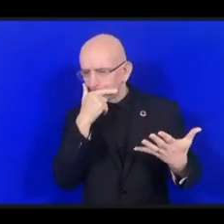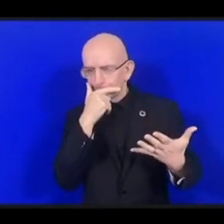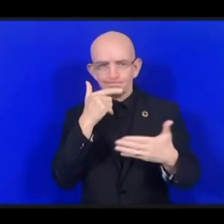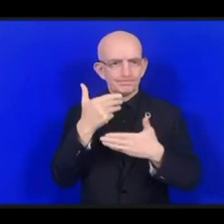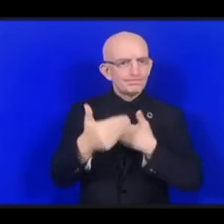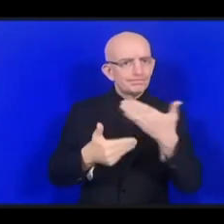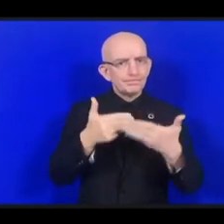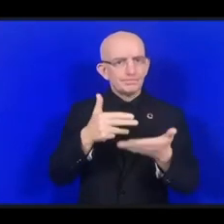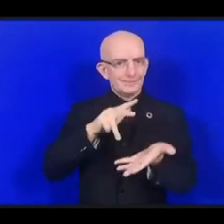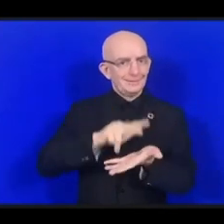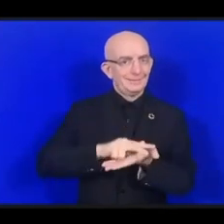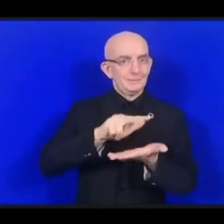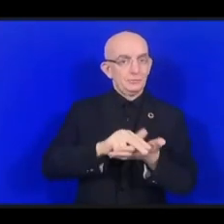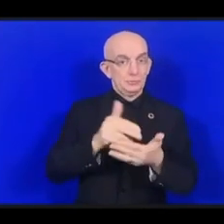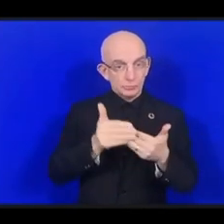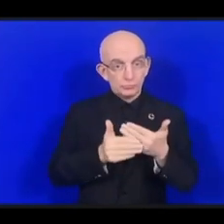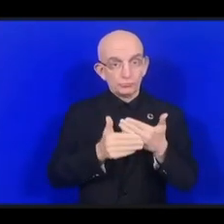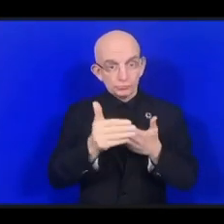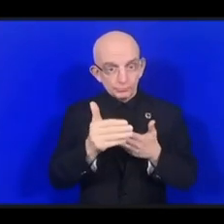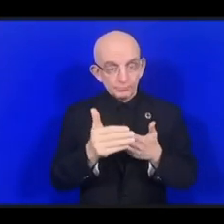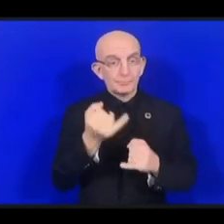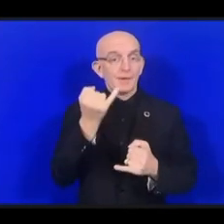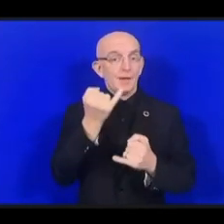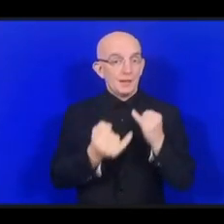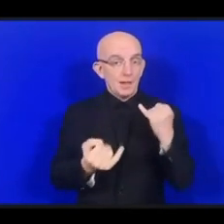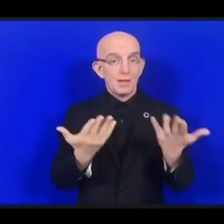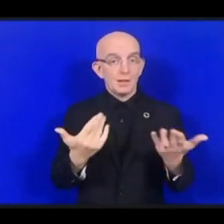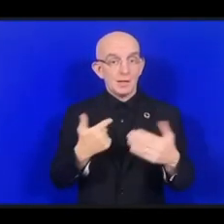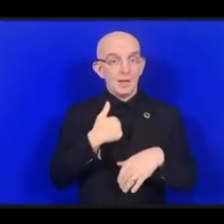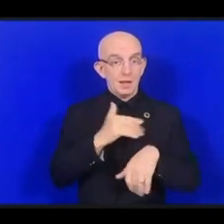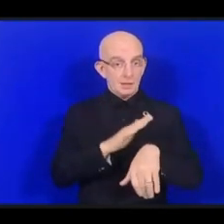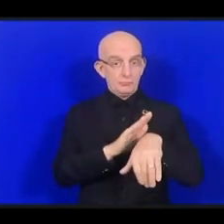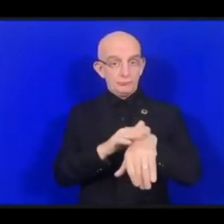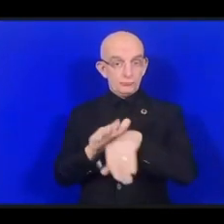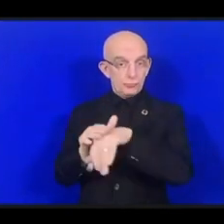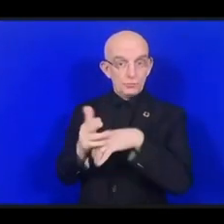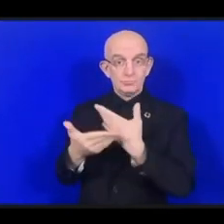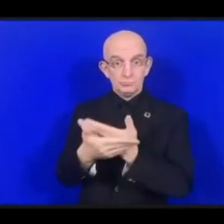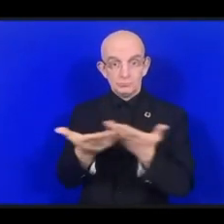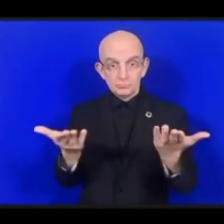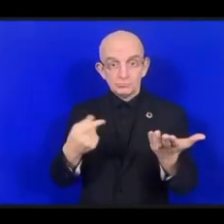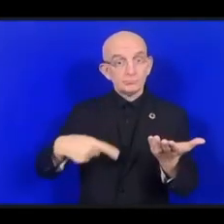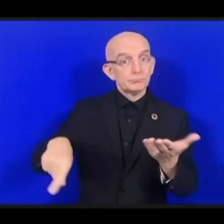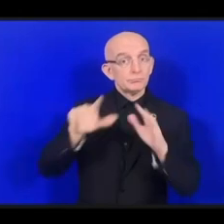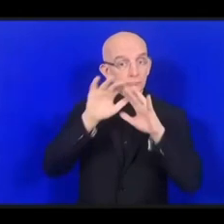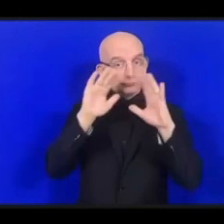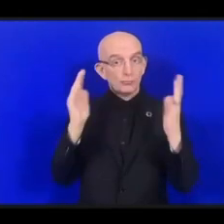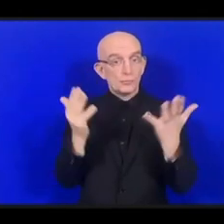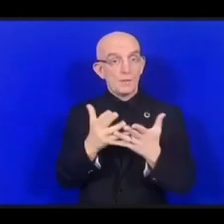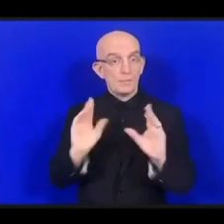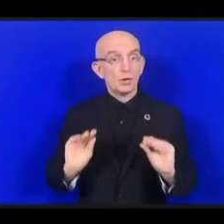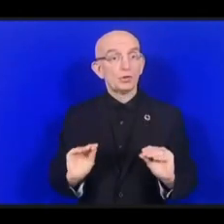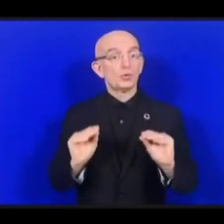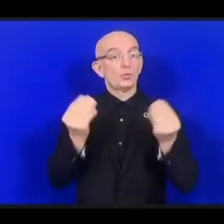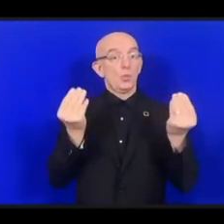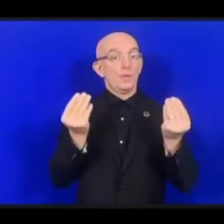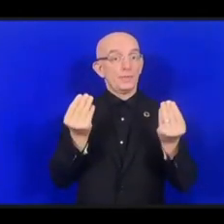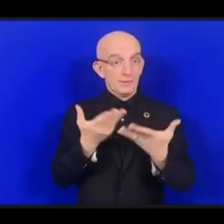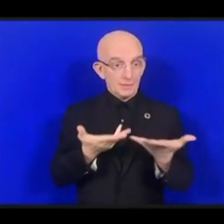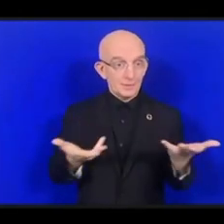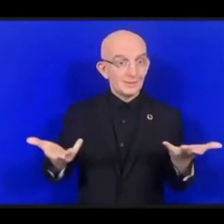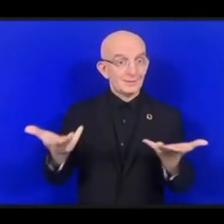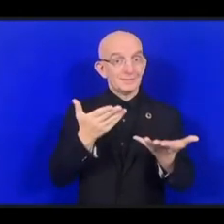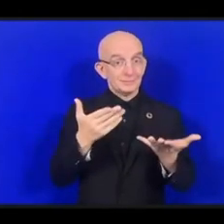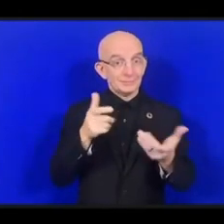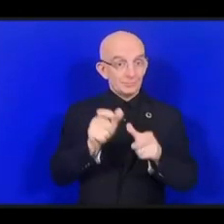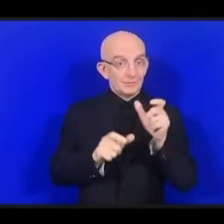хочу призвать сообщества всемирной молодежи. Интернет, к которому мы стремимся, мы не получим просто так. Нам никто его не